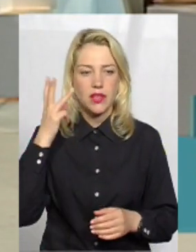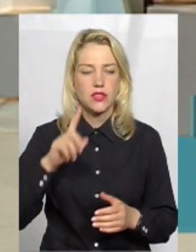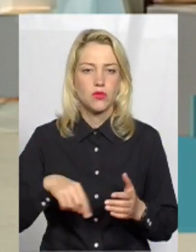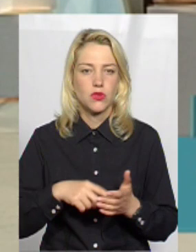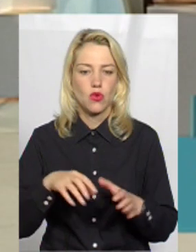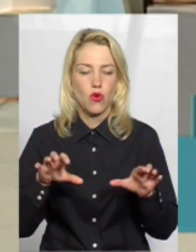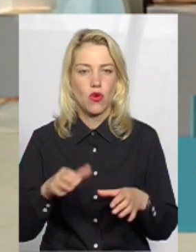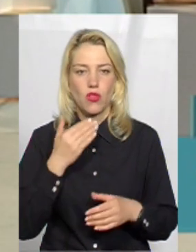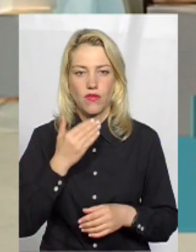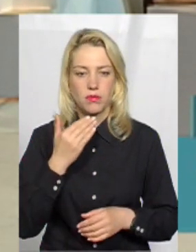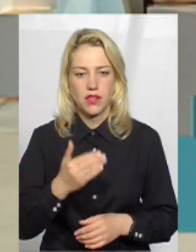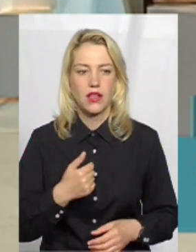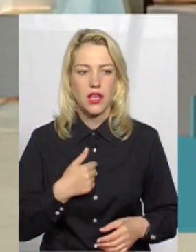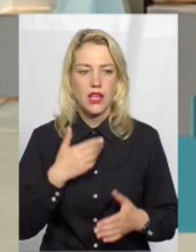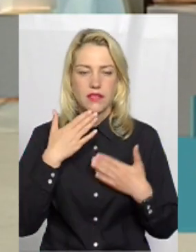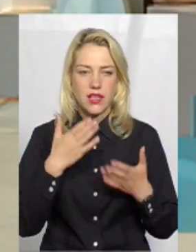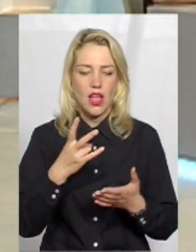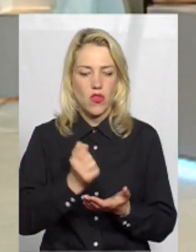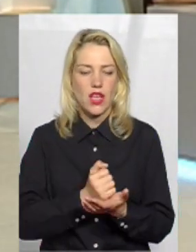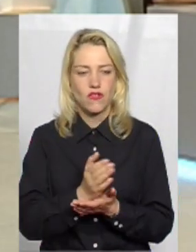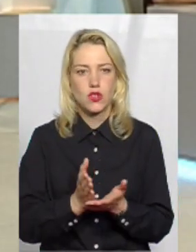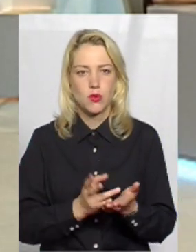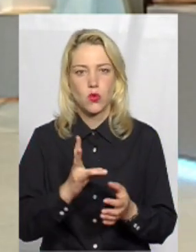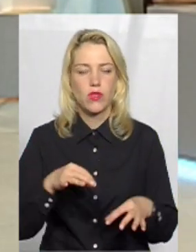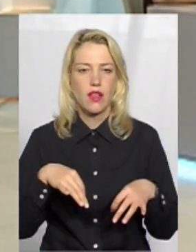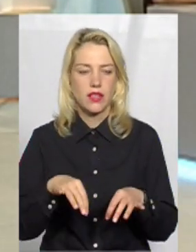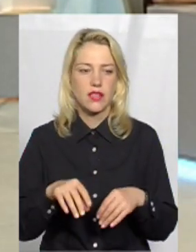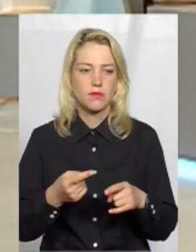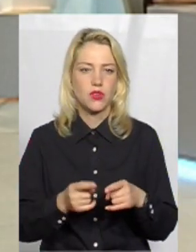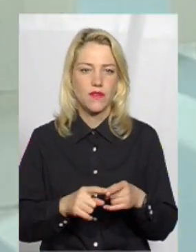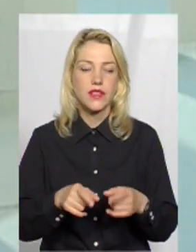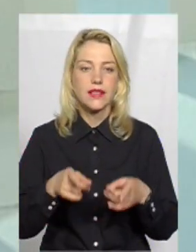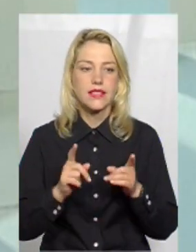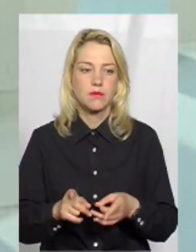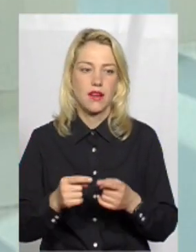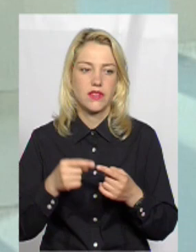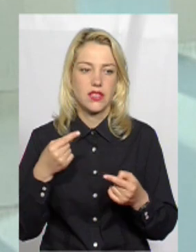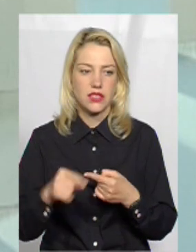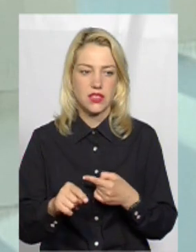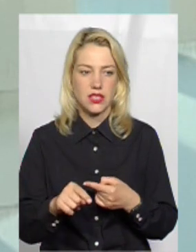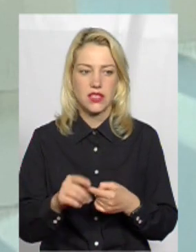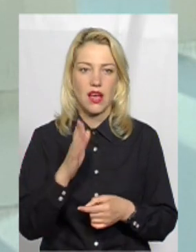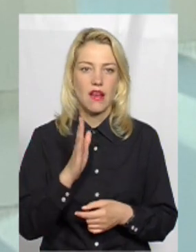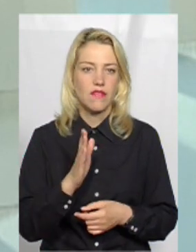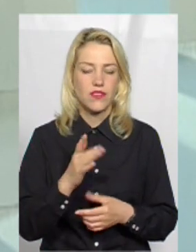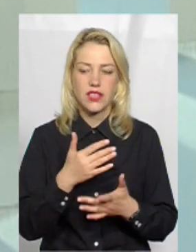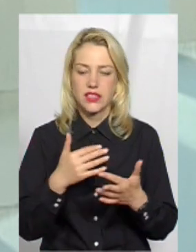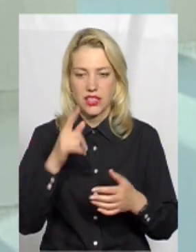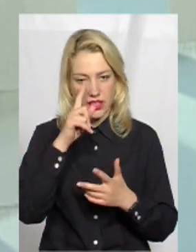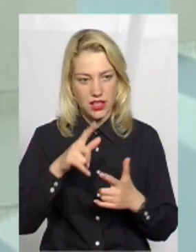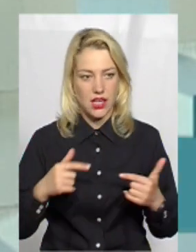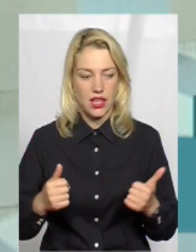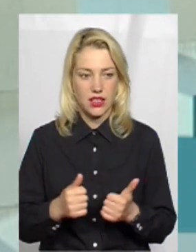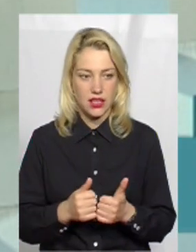В першу чергу звертаю увагу на інфраструктуру на транспорт. Він насправді дуже різниться в різних